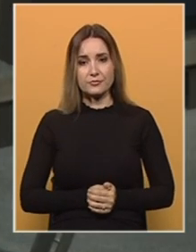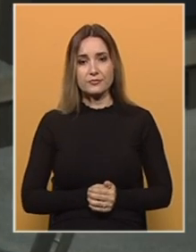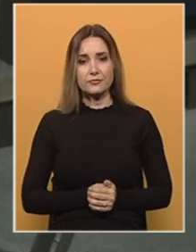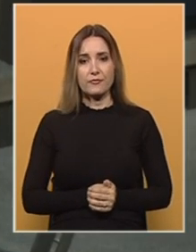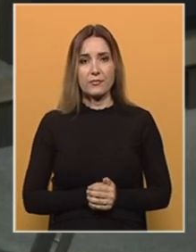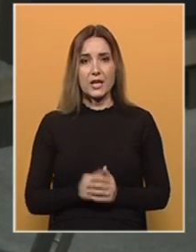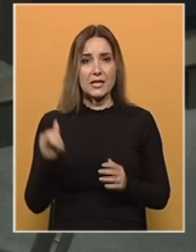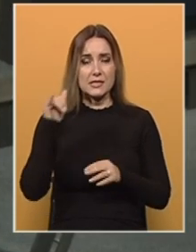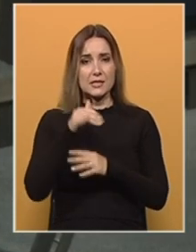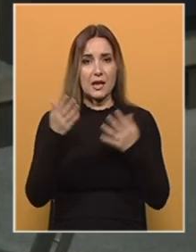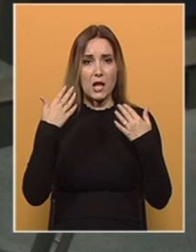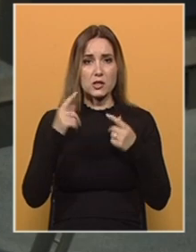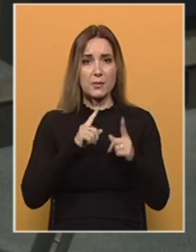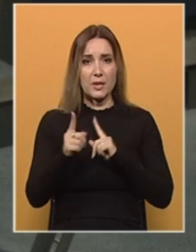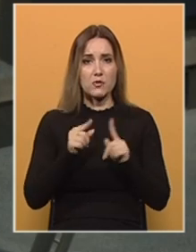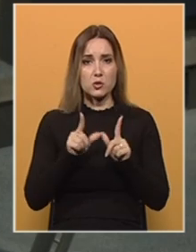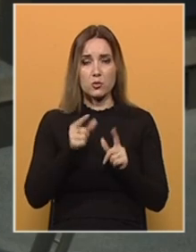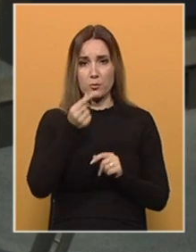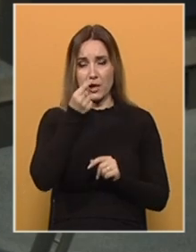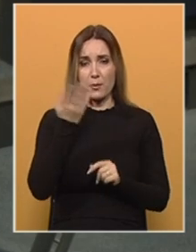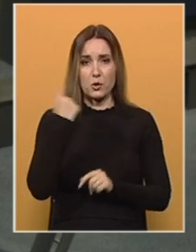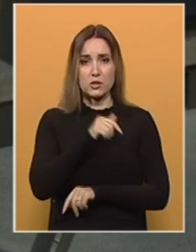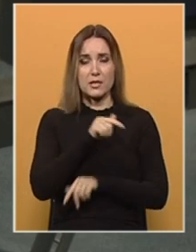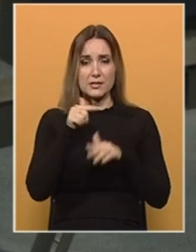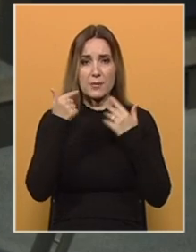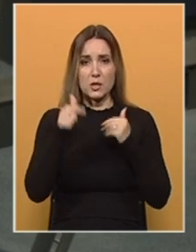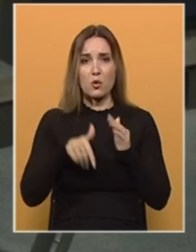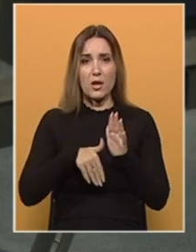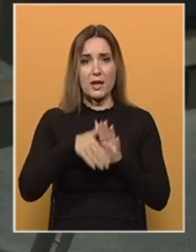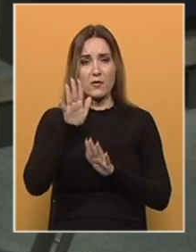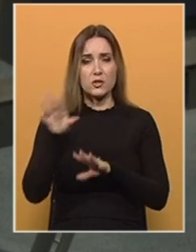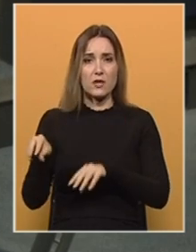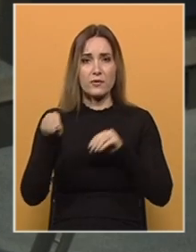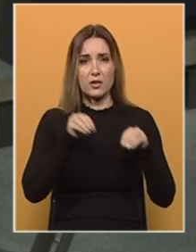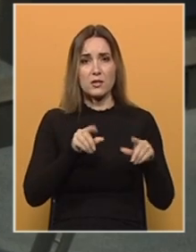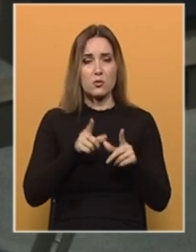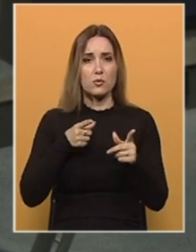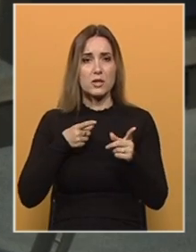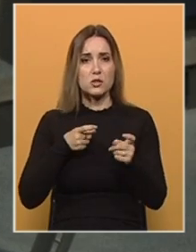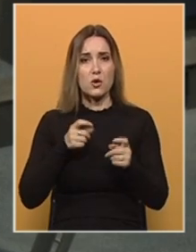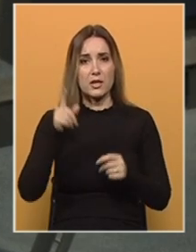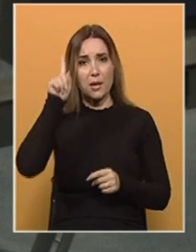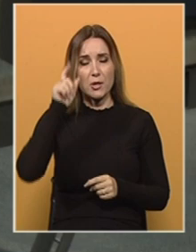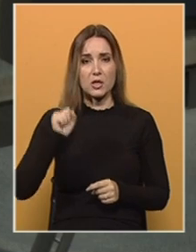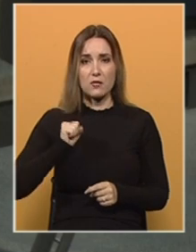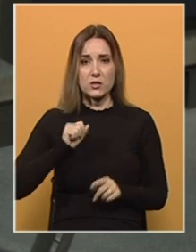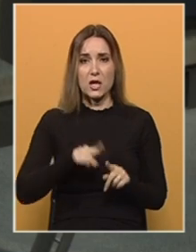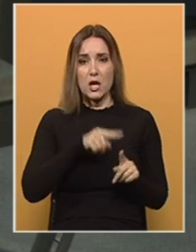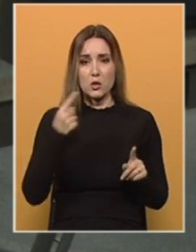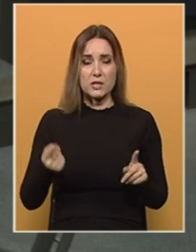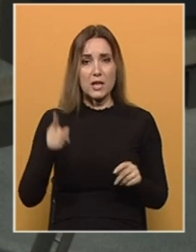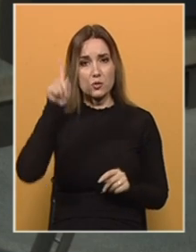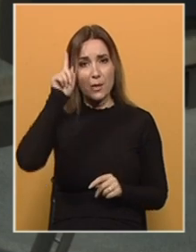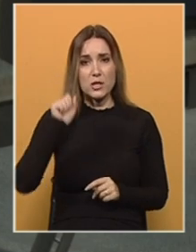Zračni prevoz je u funkciji od ponedeljka prošle sedmice i to je najveća operacija evakuacije u historiji Njemačke vojske. Do sada su